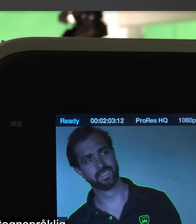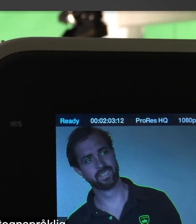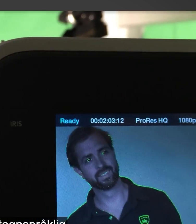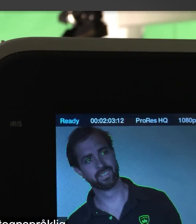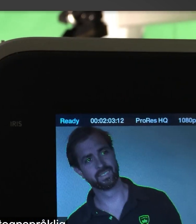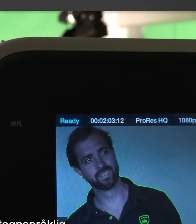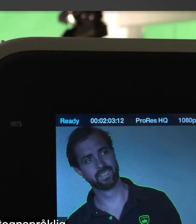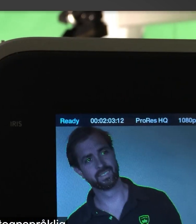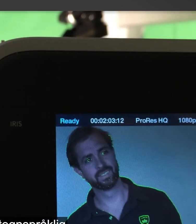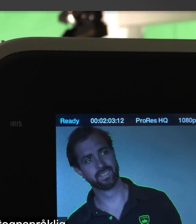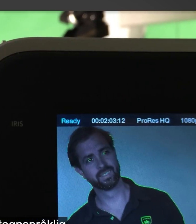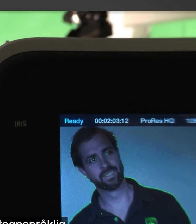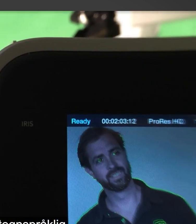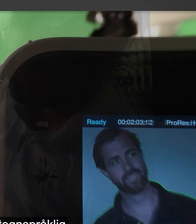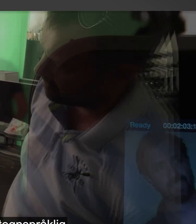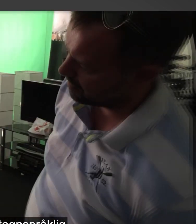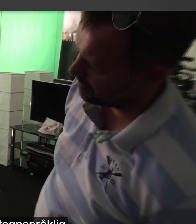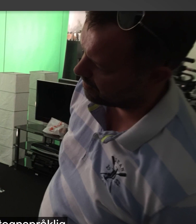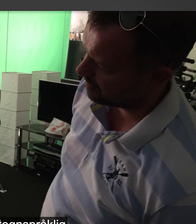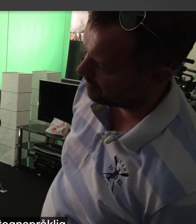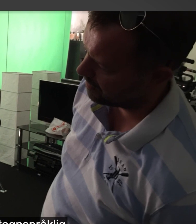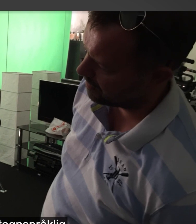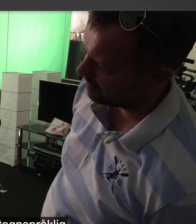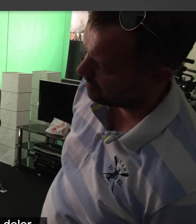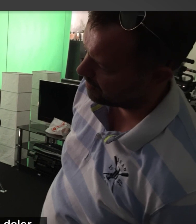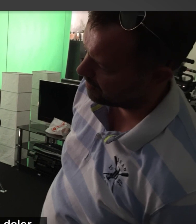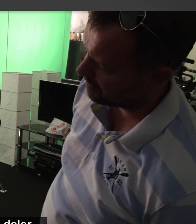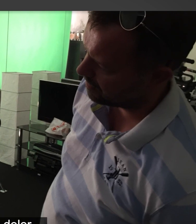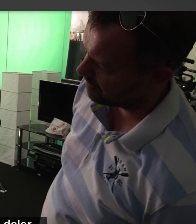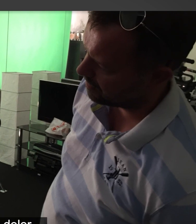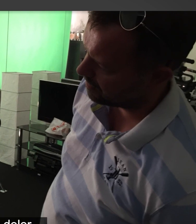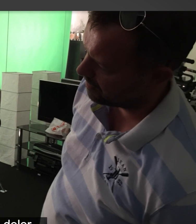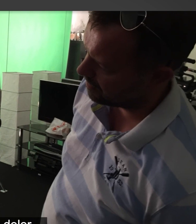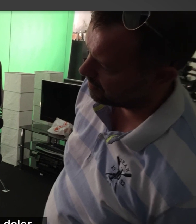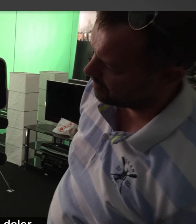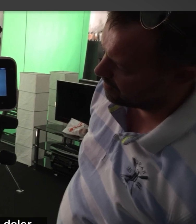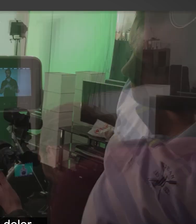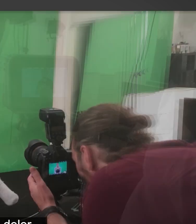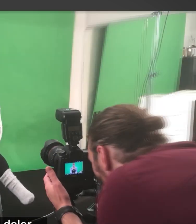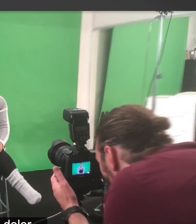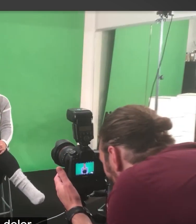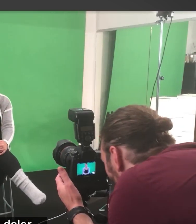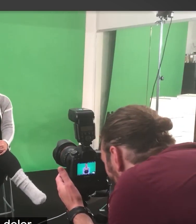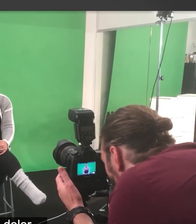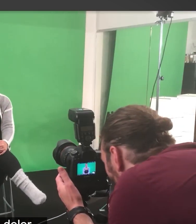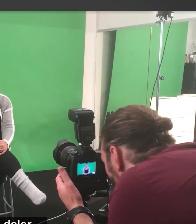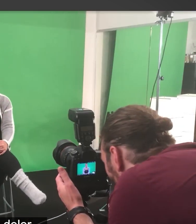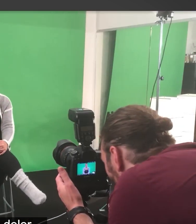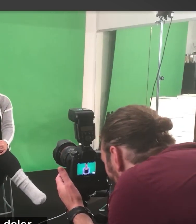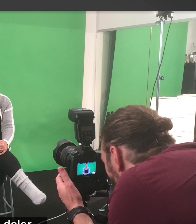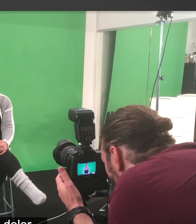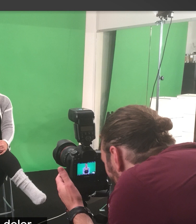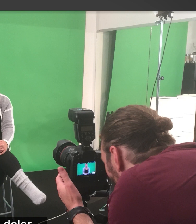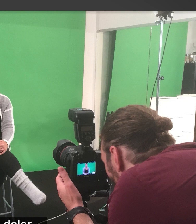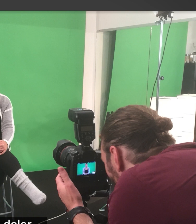spisskompetanse på tegnspråklige medieproduksjoner med eget utstyr, eget studio, og gjorde alle deler av produksjonen fra